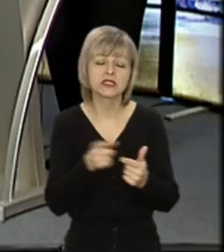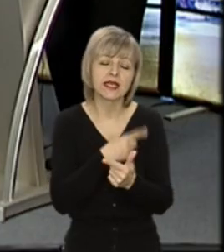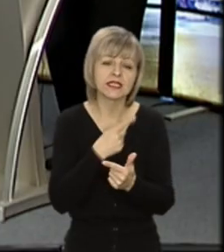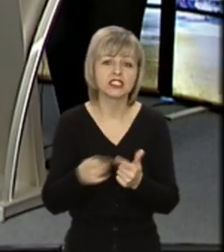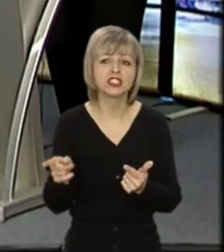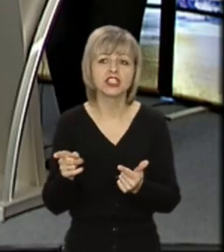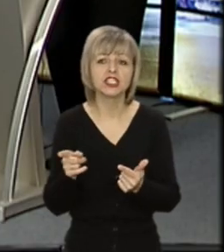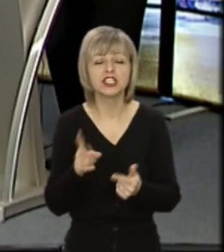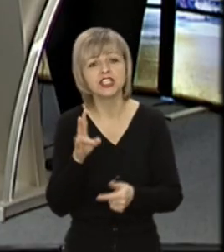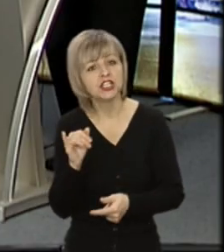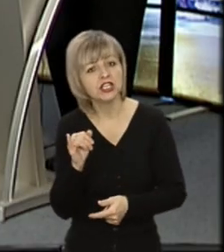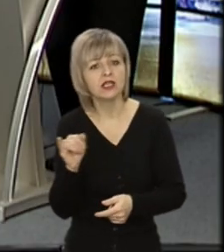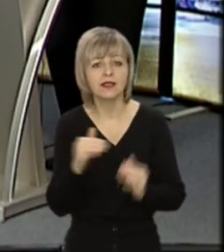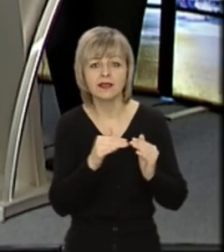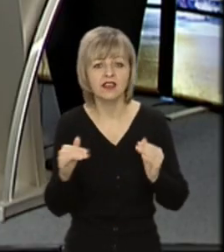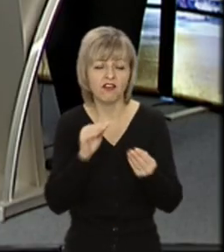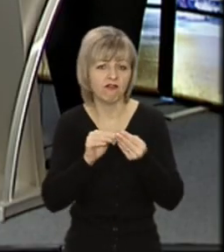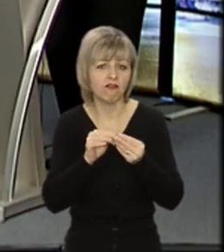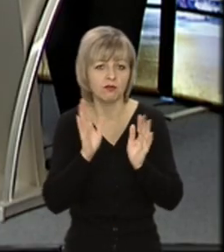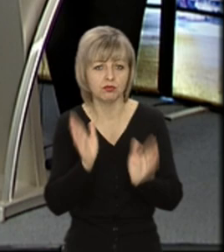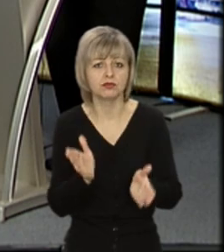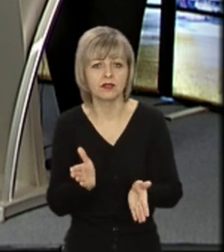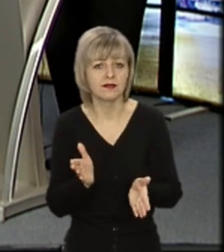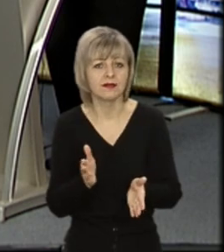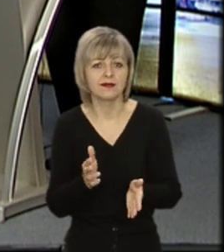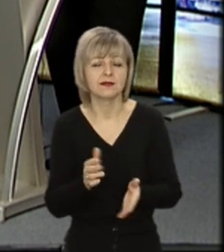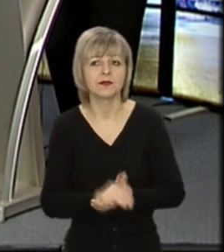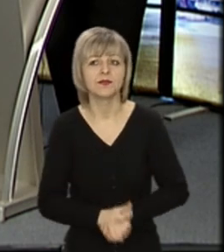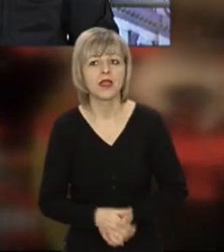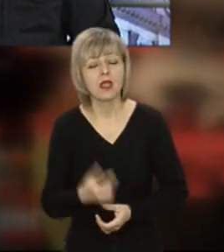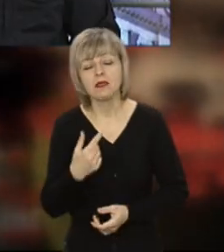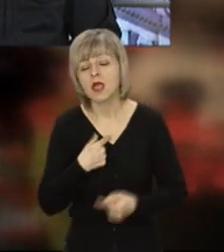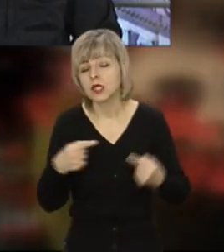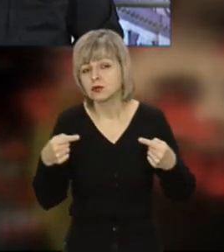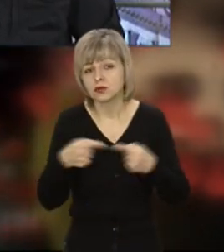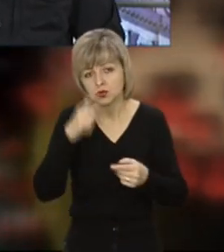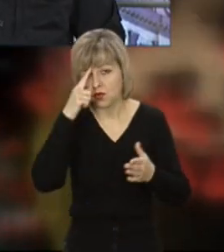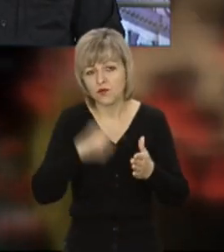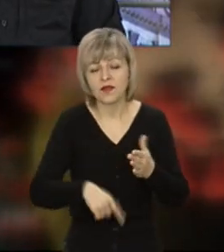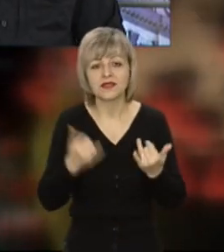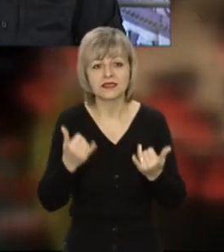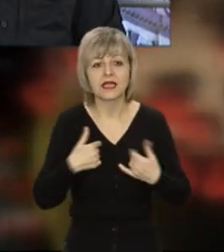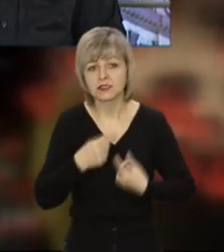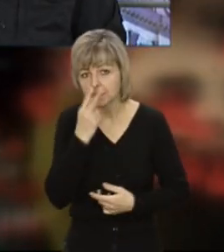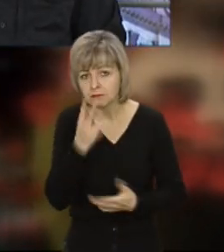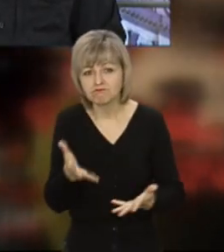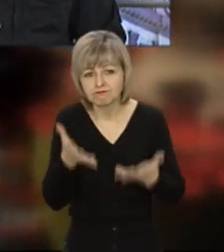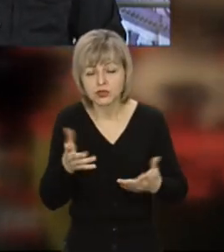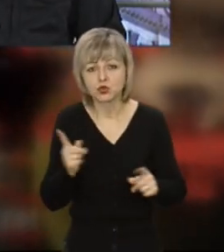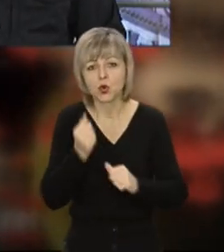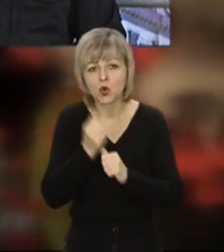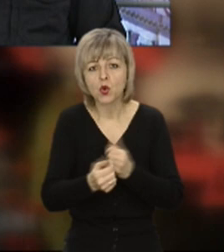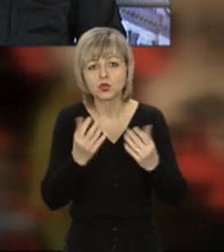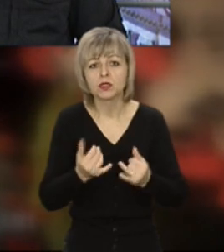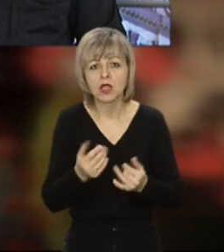все-таки ні і рівень залишиться на нинішньому? Ні, я сто відсотків впевнений. Ми зараз бачимо, що дійсно